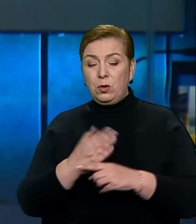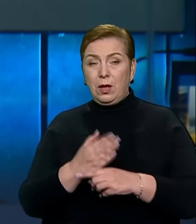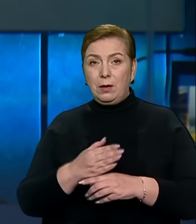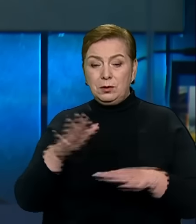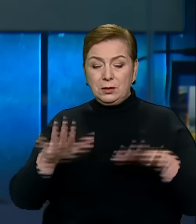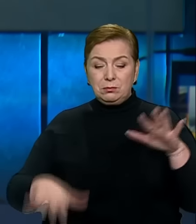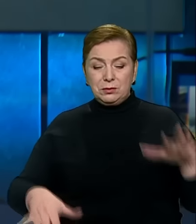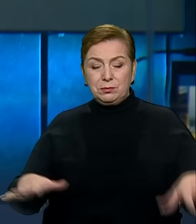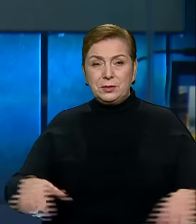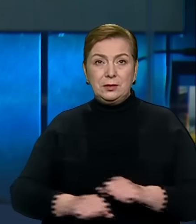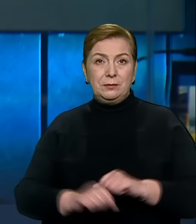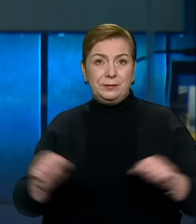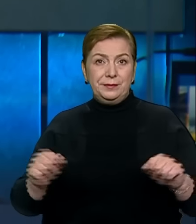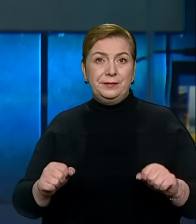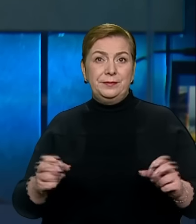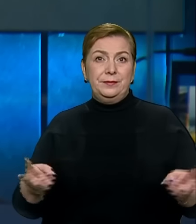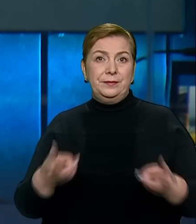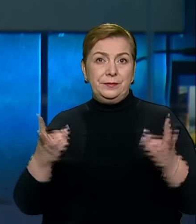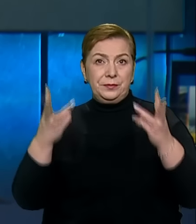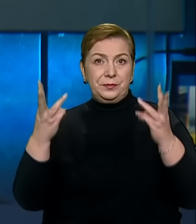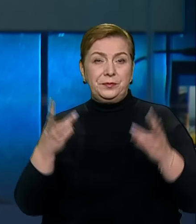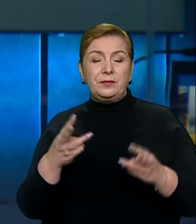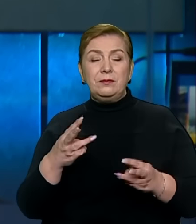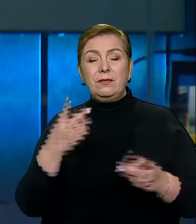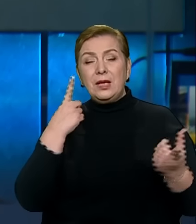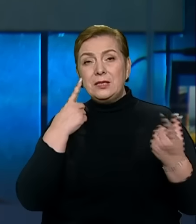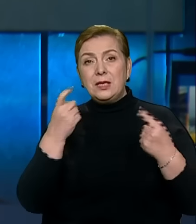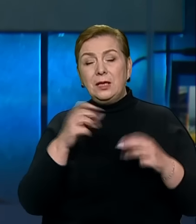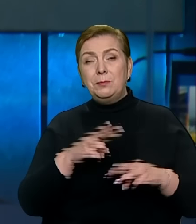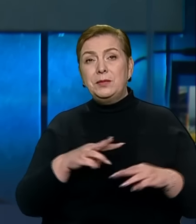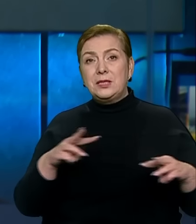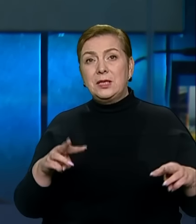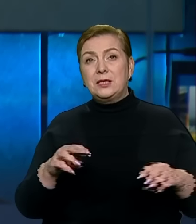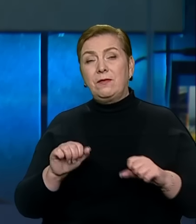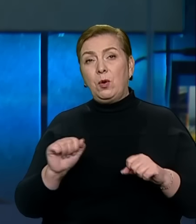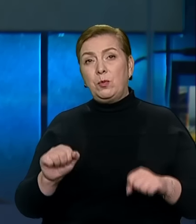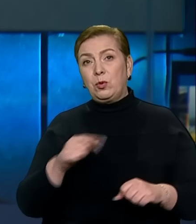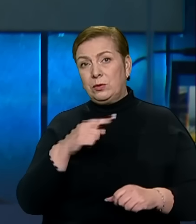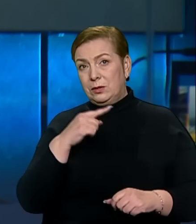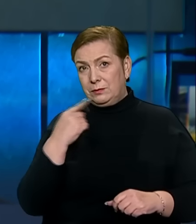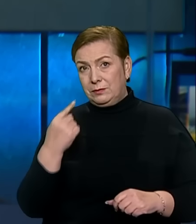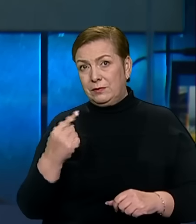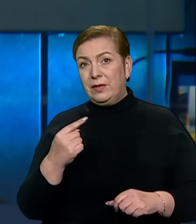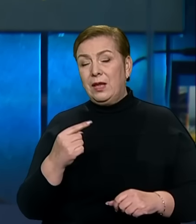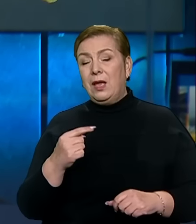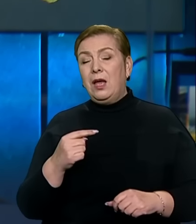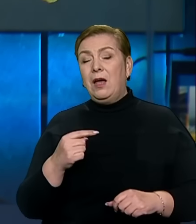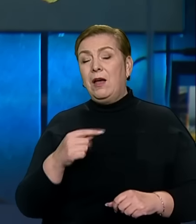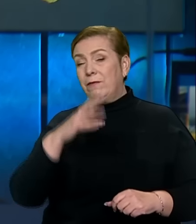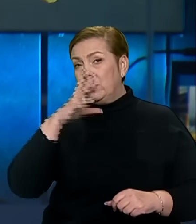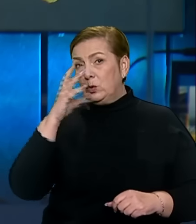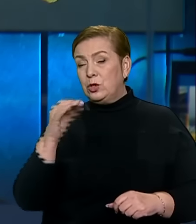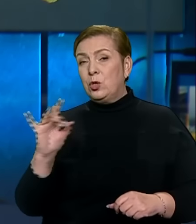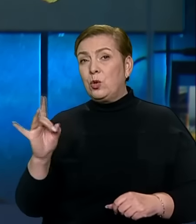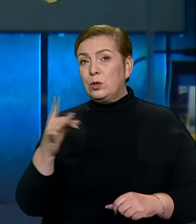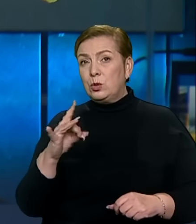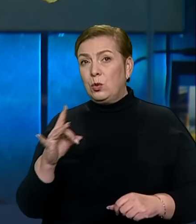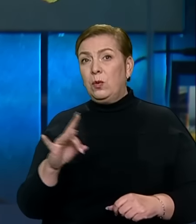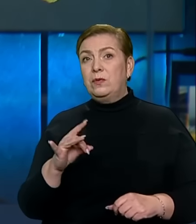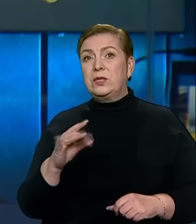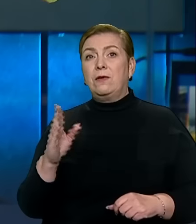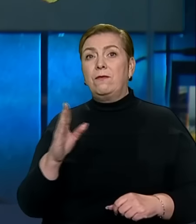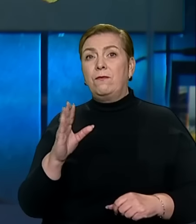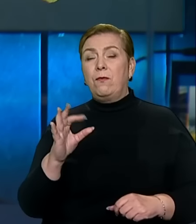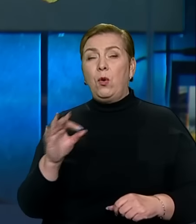уламків. Загалом, за даними Міністерства оборони РФ, у телеграмі цієї ночі у Білгородській, Волгоградській та Ростовській областях